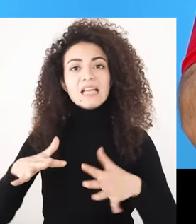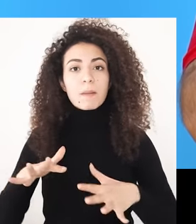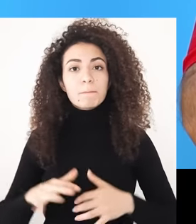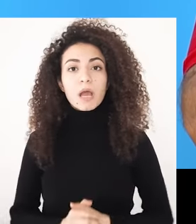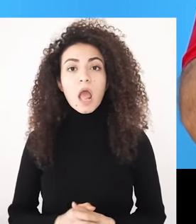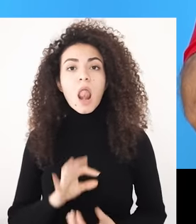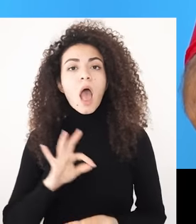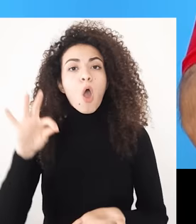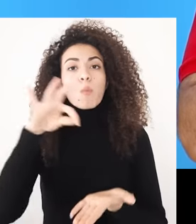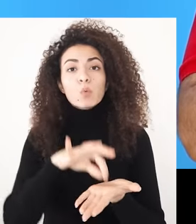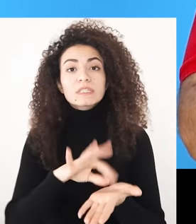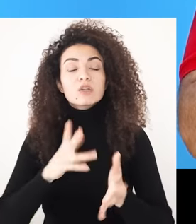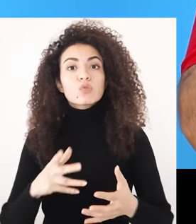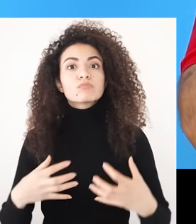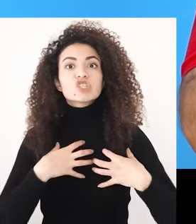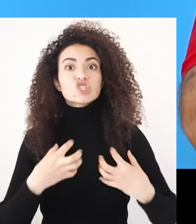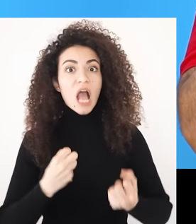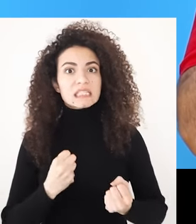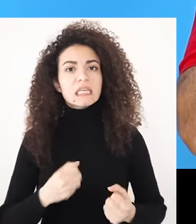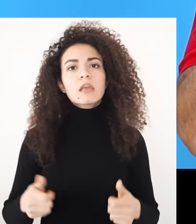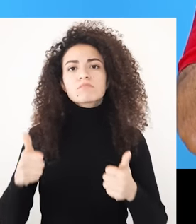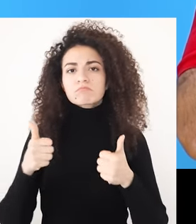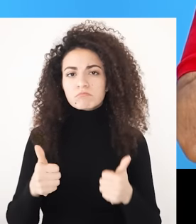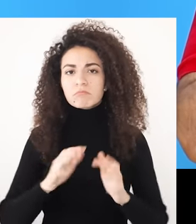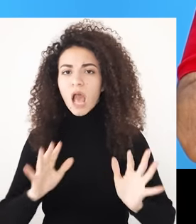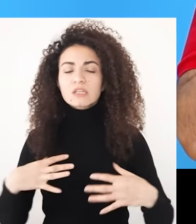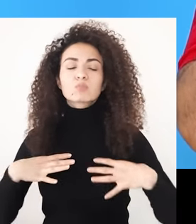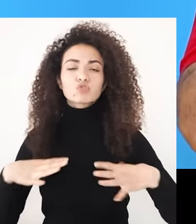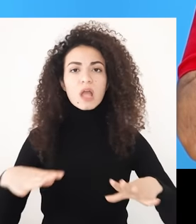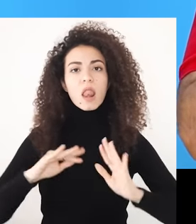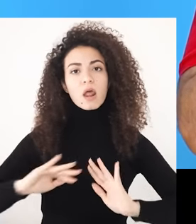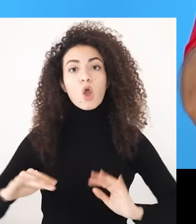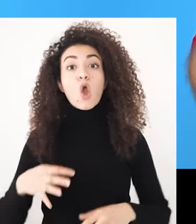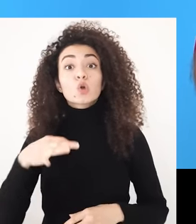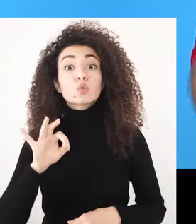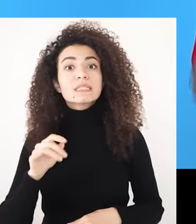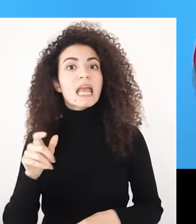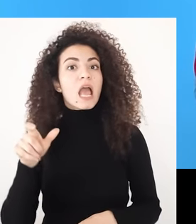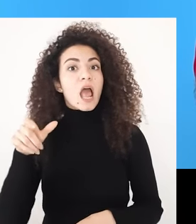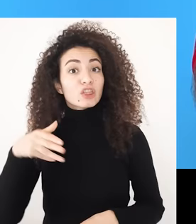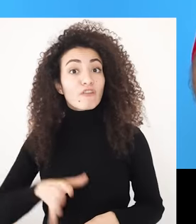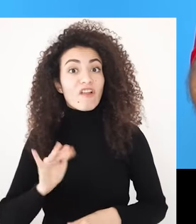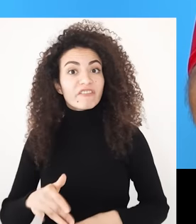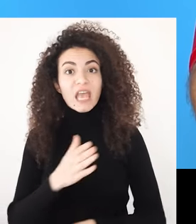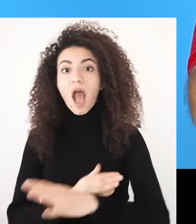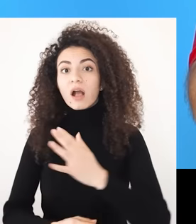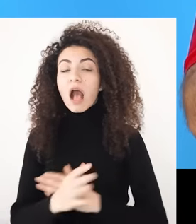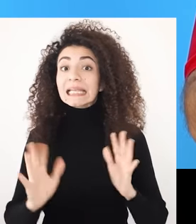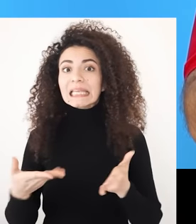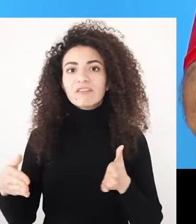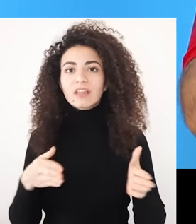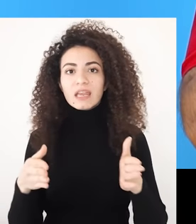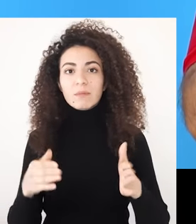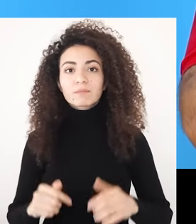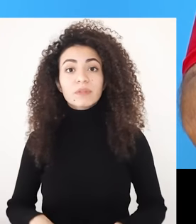شخصيته الخاصة واستقلليته وخاصة إذا كان طفل عنده إعاقة لهالسبب رح نستعرض لحالات اللي مرأت فيها